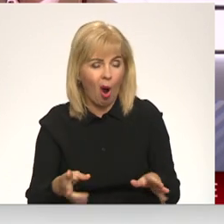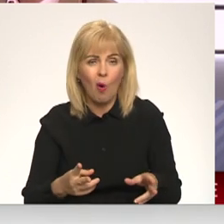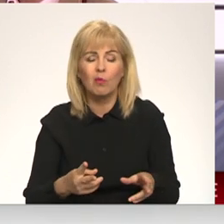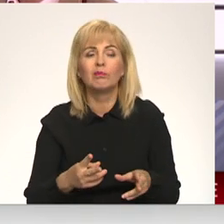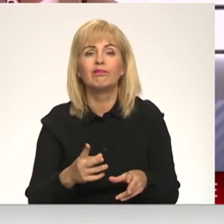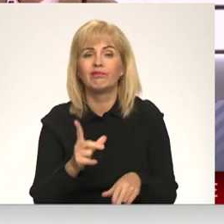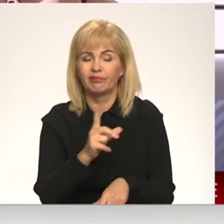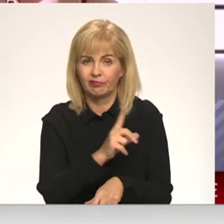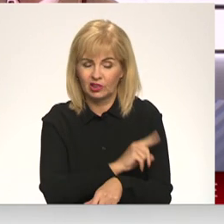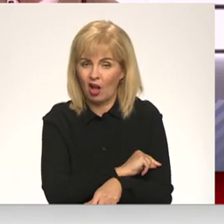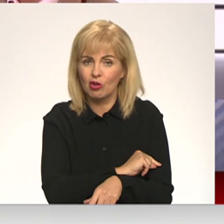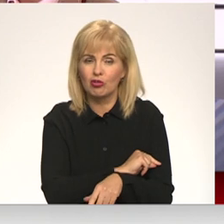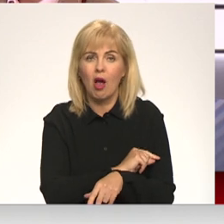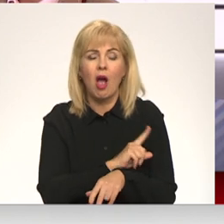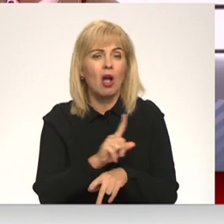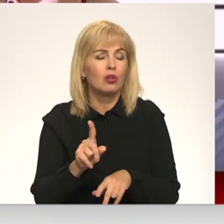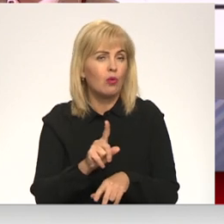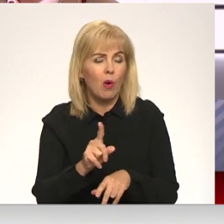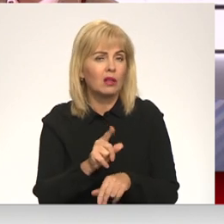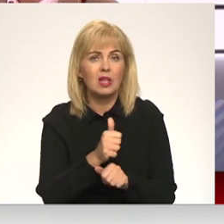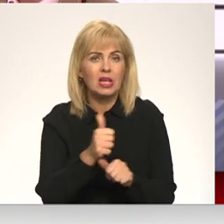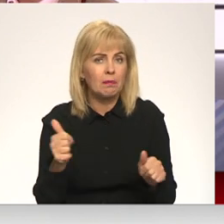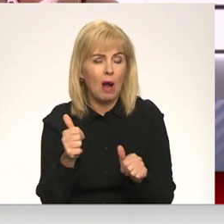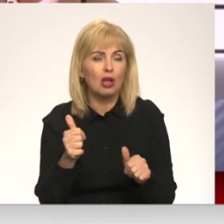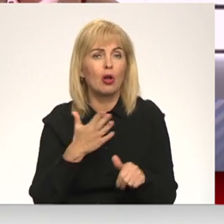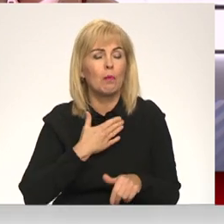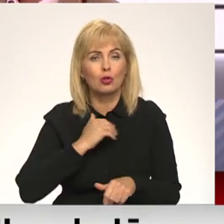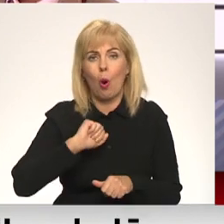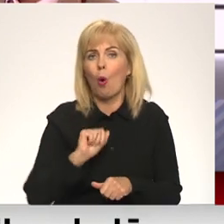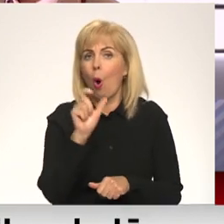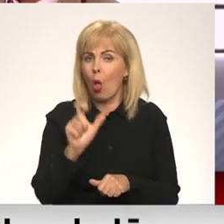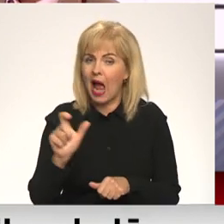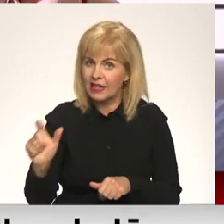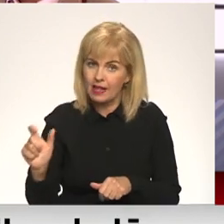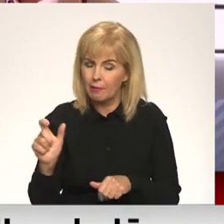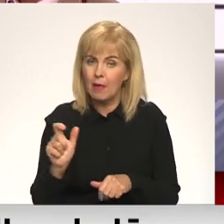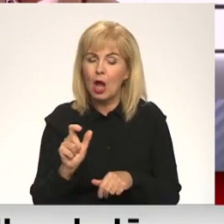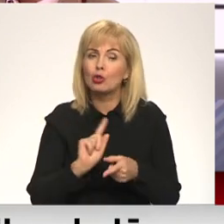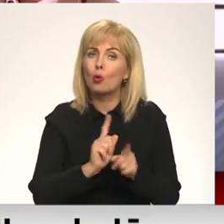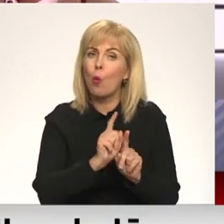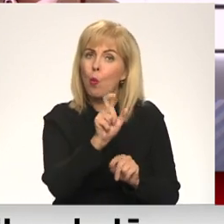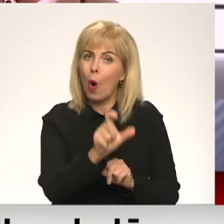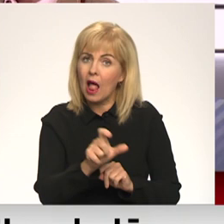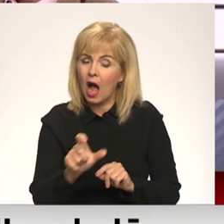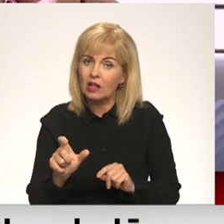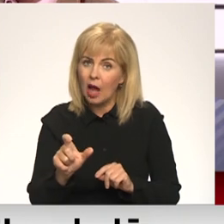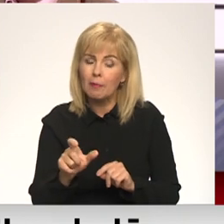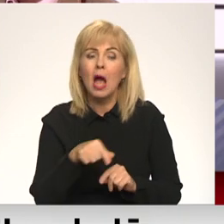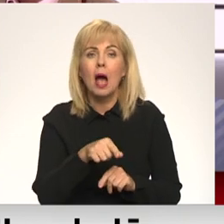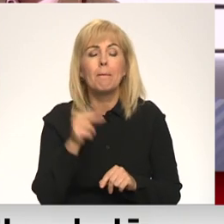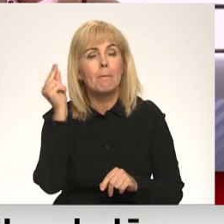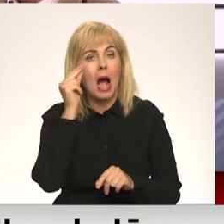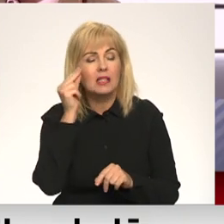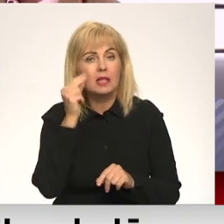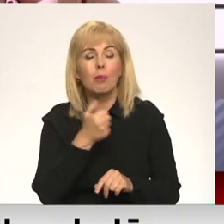dekšana ir diezgan agoniska, īpaši mūsu kolēģiem pedagogiem. It kā šķietam ir mācība